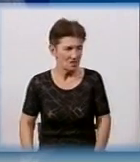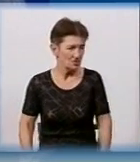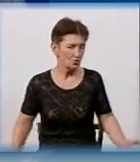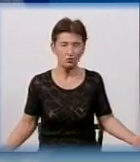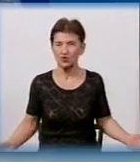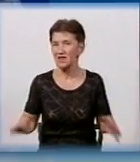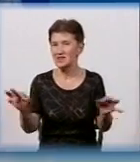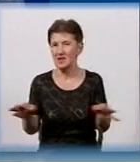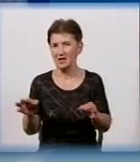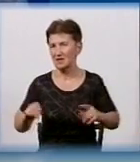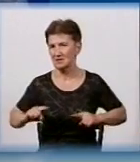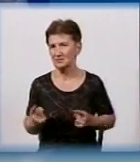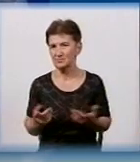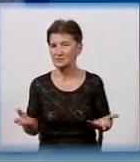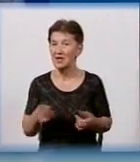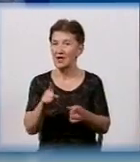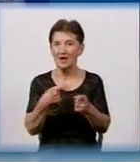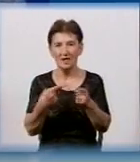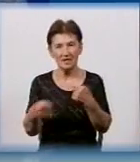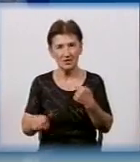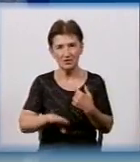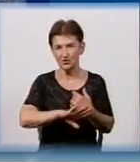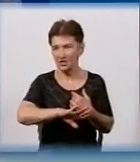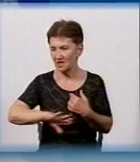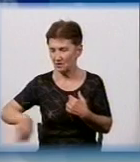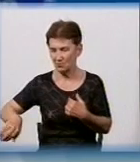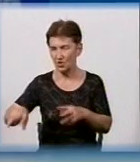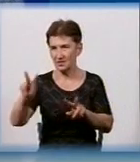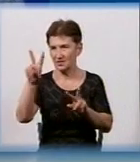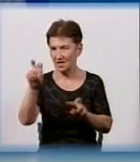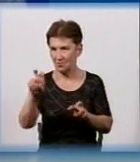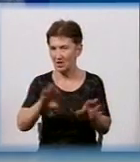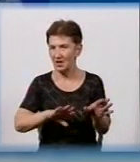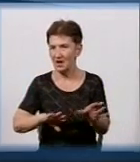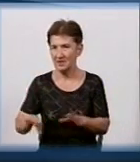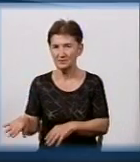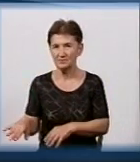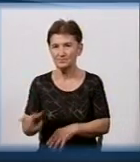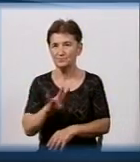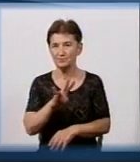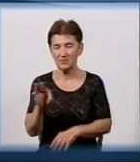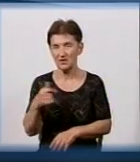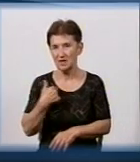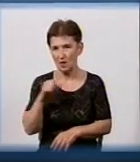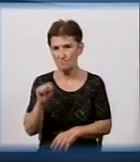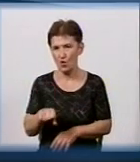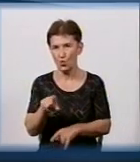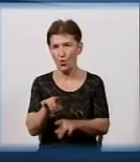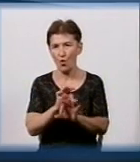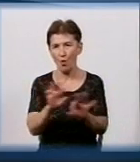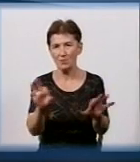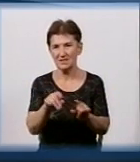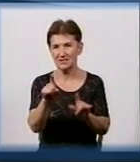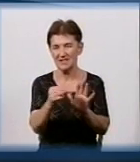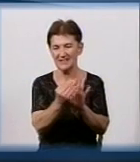ні под яку статтю. Це інша тема погоди, це все ж таки відповідальність фармацевтичних компаній. Я можу об'яснити цю статистику